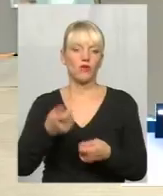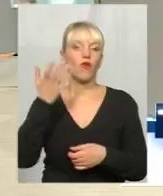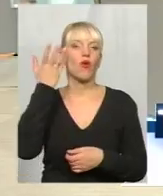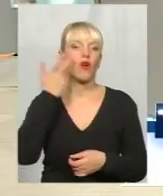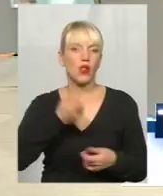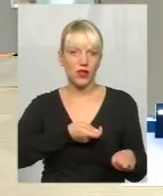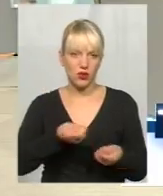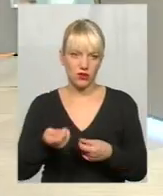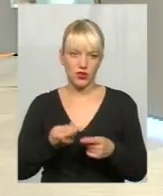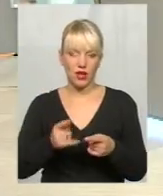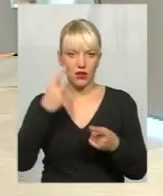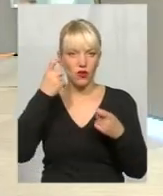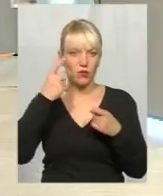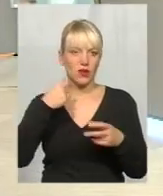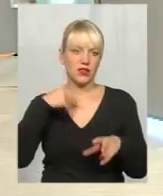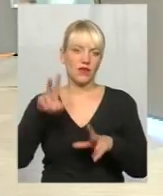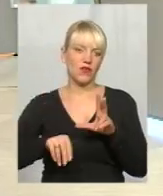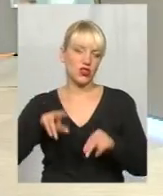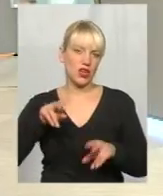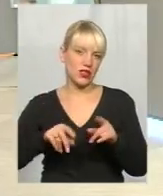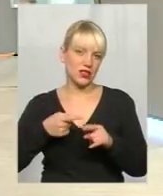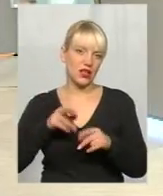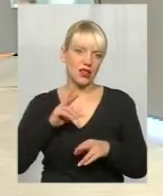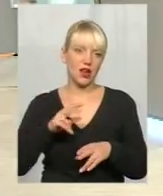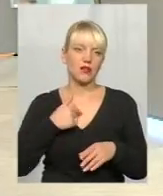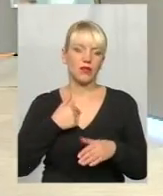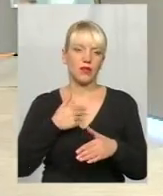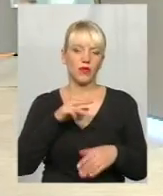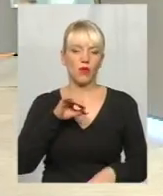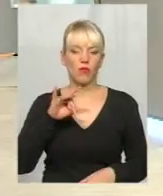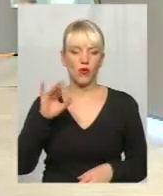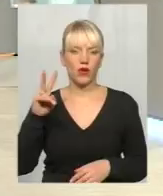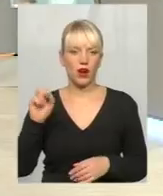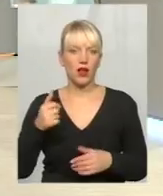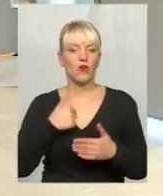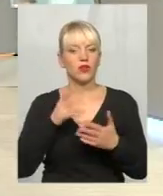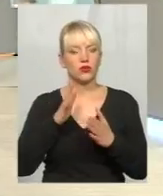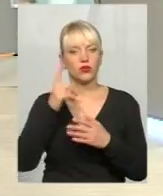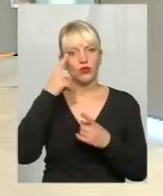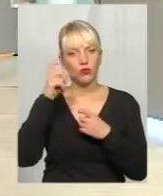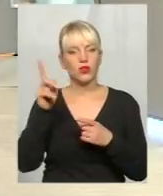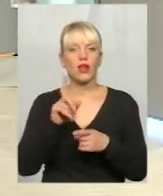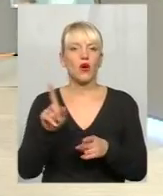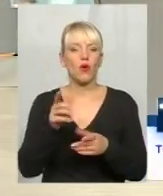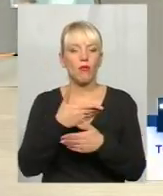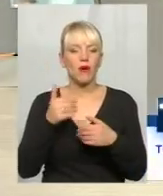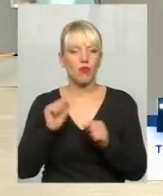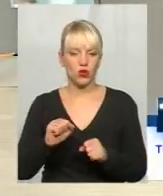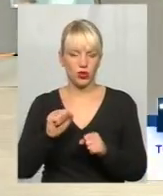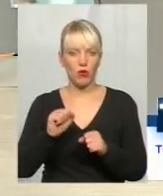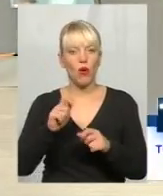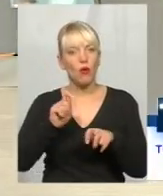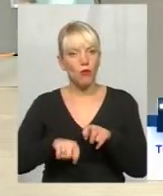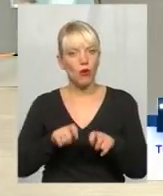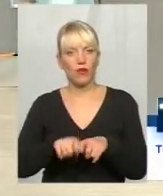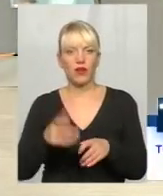тобто, інформація нами вважалася, ми, як громадянська мережа опора, ми оперуємо лише інформацією, яку ми можемо перевірити, так? Тому що чутки дуже часто